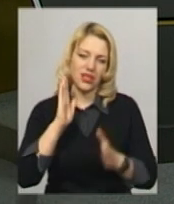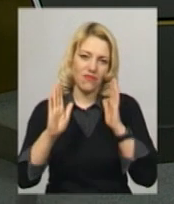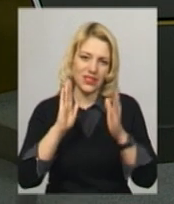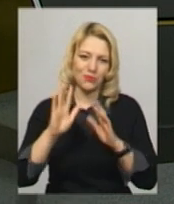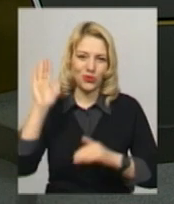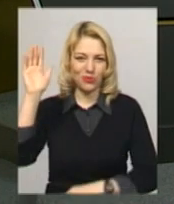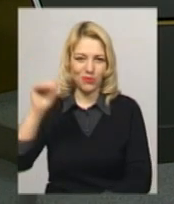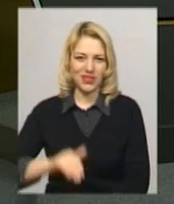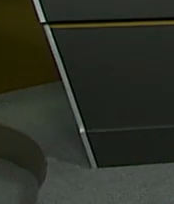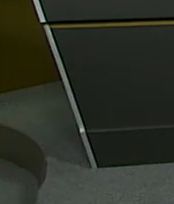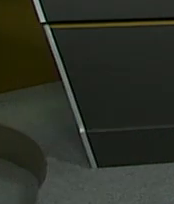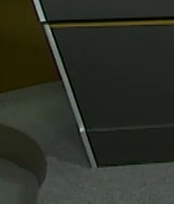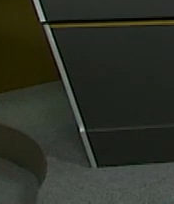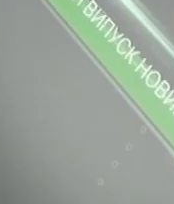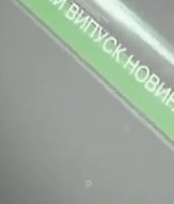у Фейсбук. Побачимось!